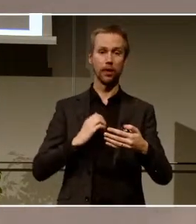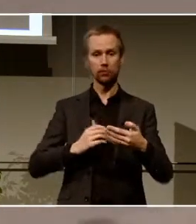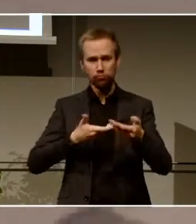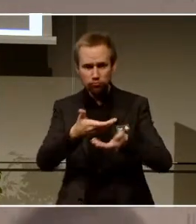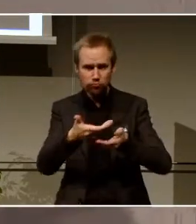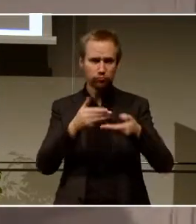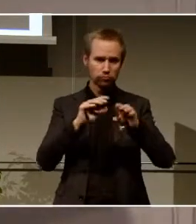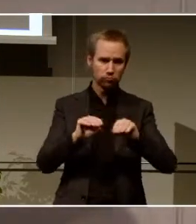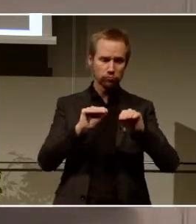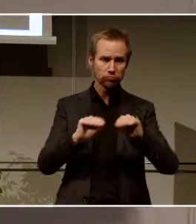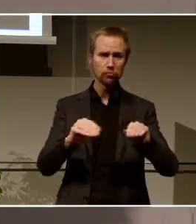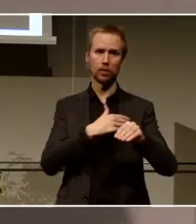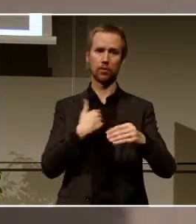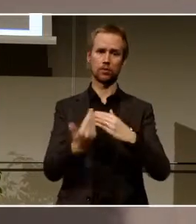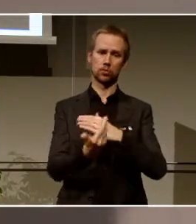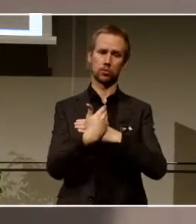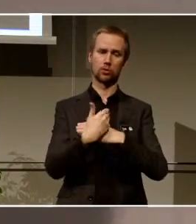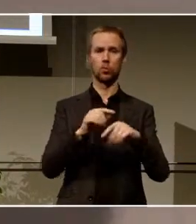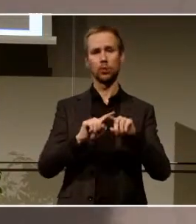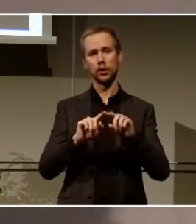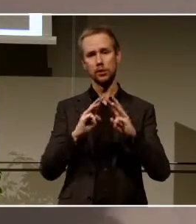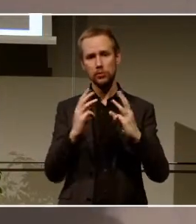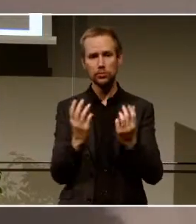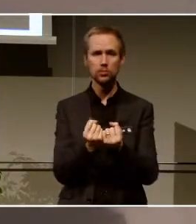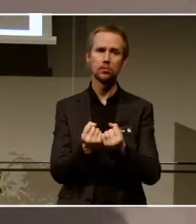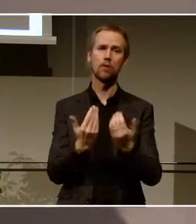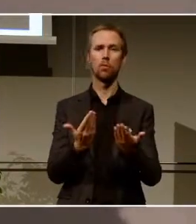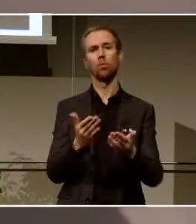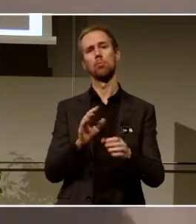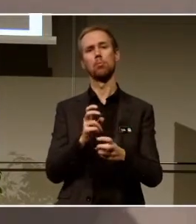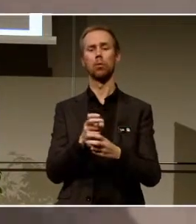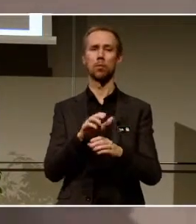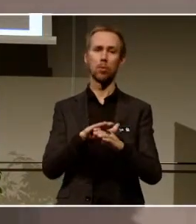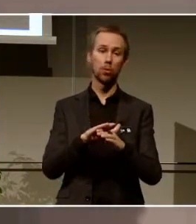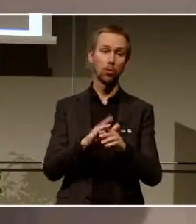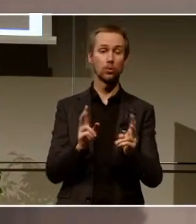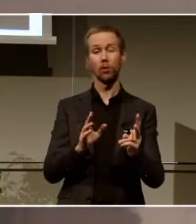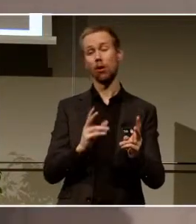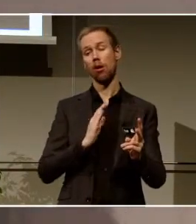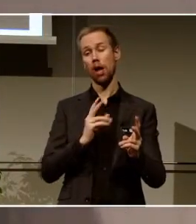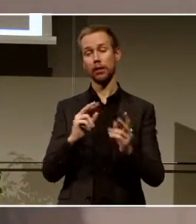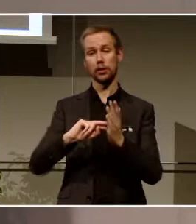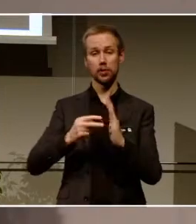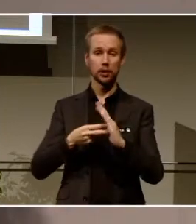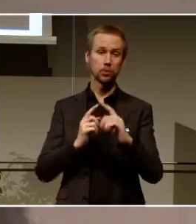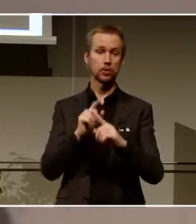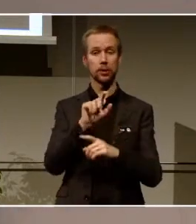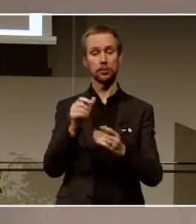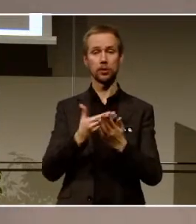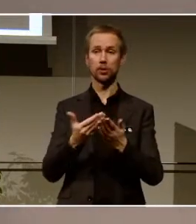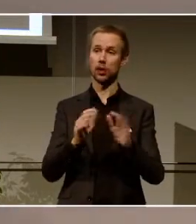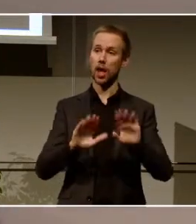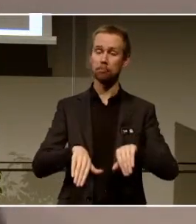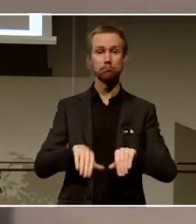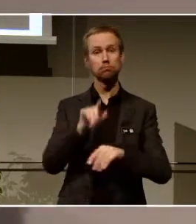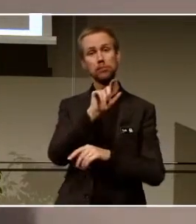Prova på tillfällen och så. Men vi har också andra arrangemang och temadagar. Vi har till exempel haft tema smarta